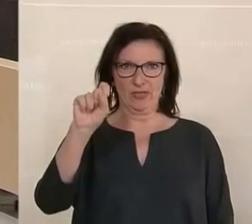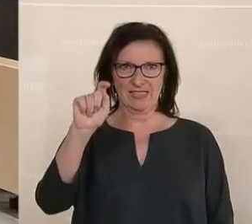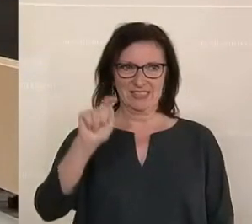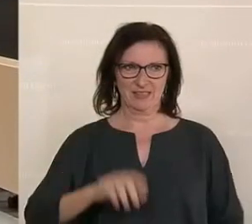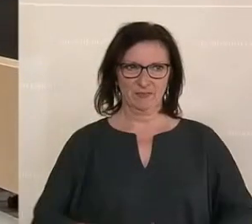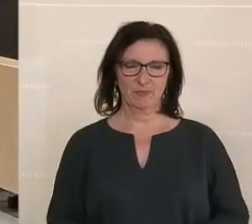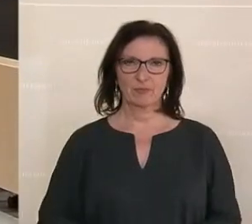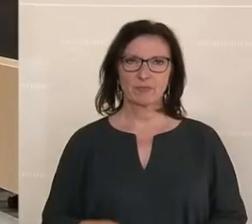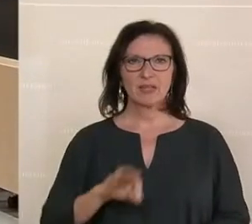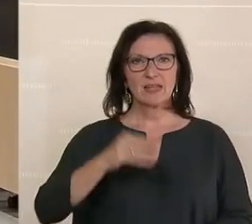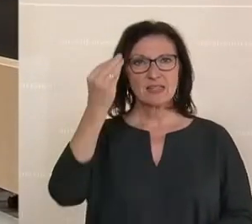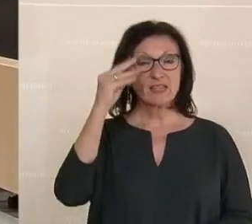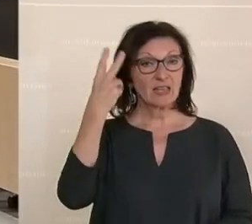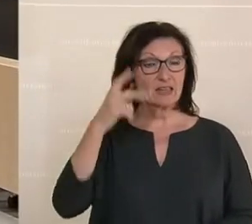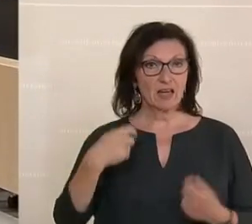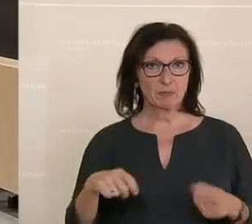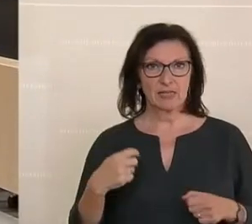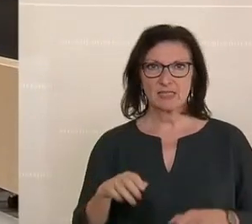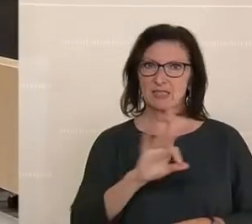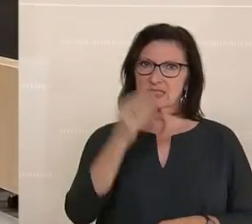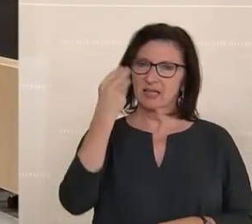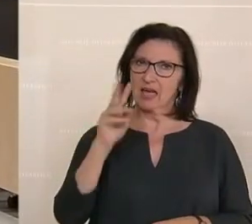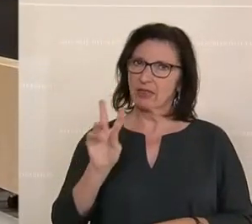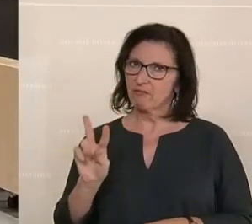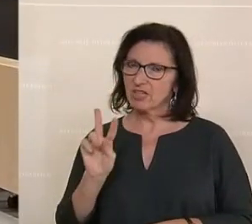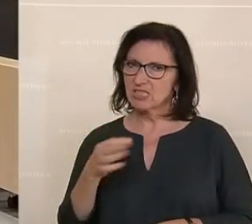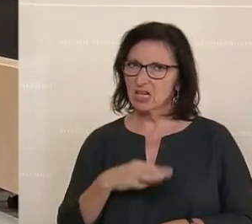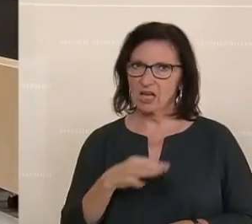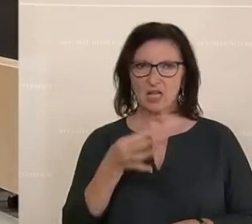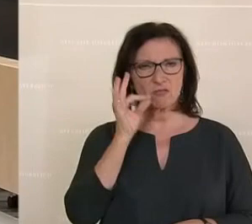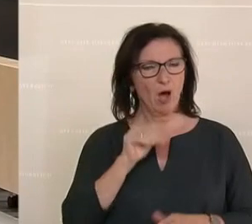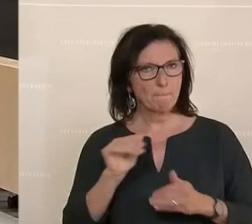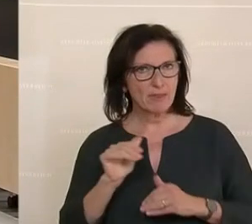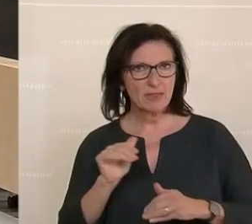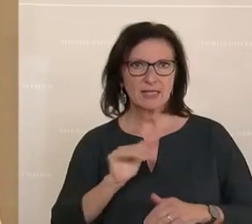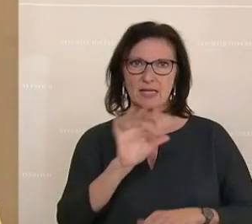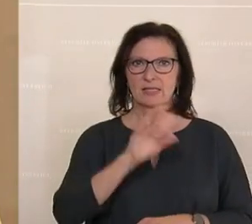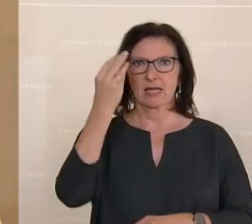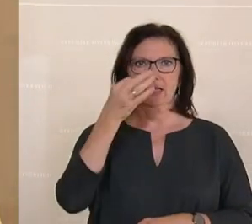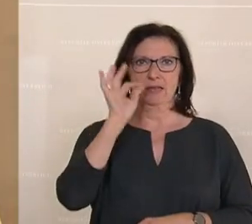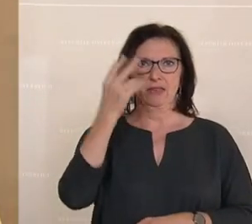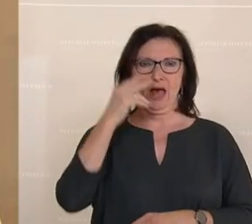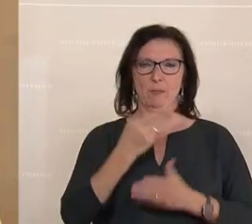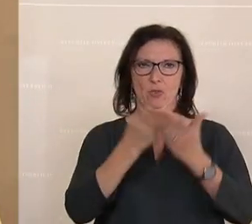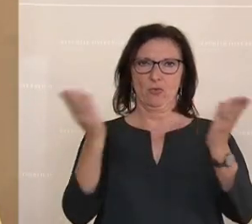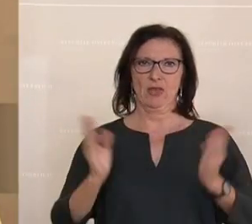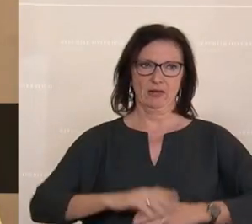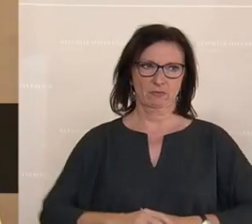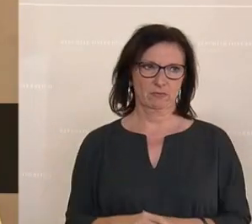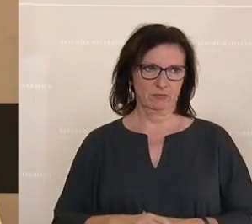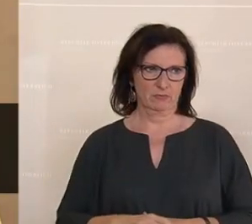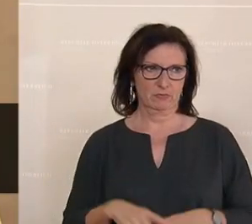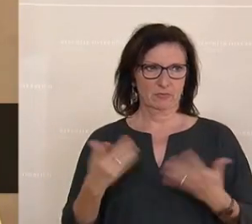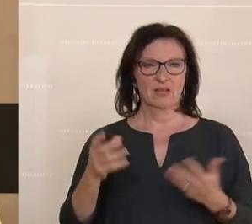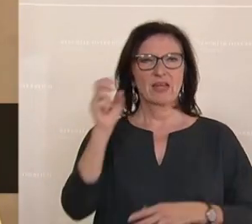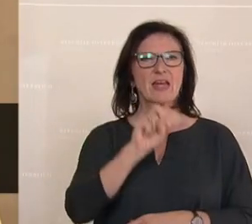Sehr geehrter Herr Präsident, sehr geehrter Herr Vizekanzler, sehr geehrte Frau Minister, sehr geehrte Damen und Herren. Der Diskussion über die Wirkung